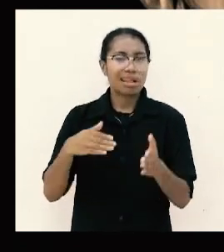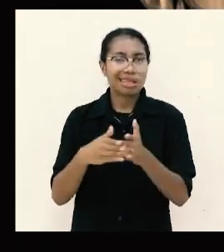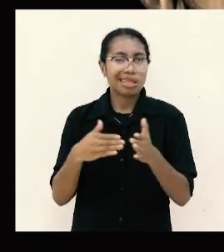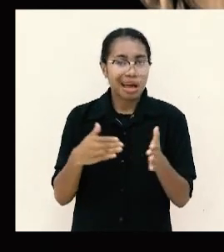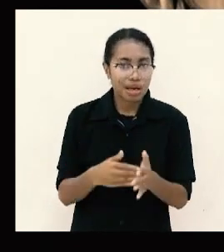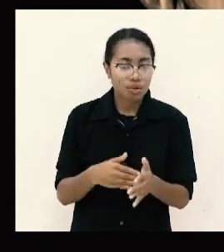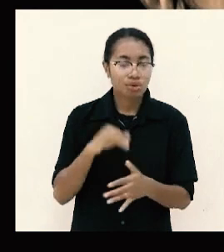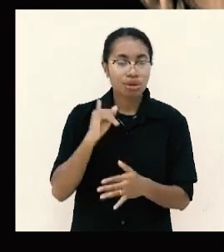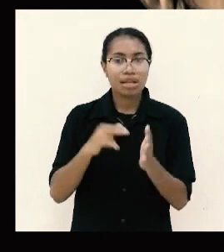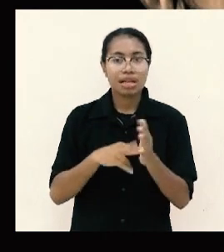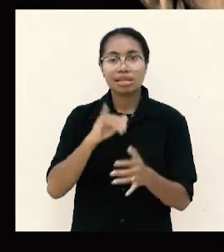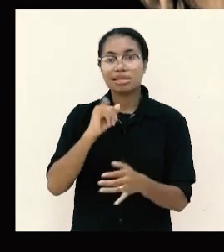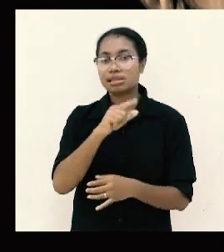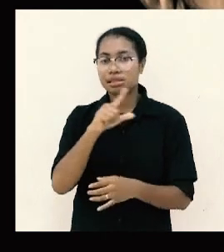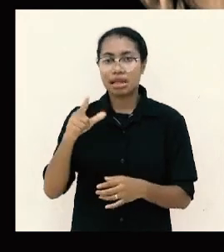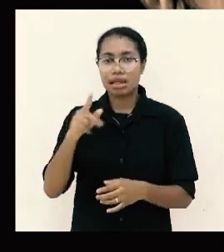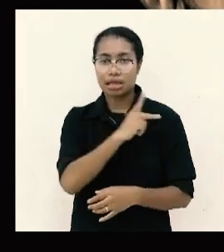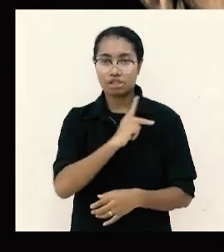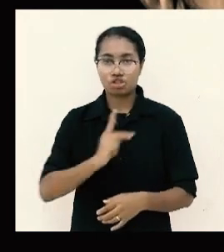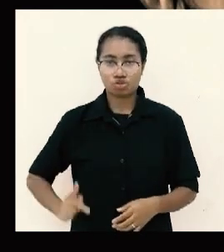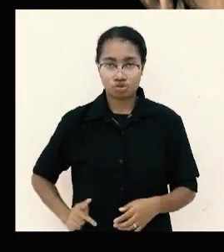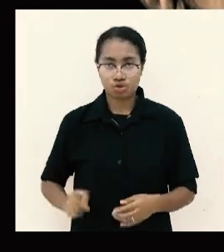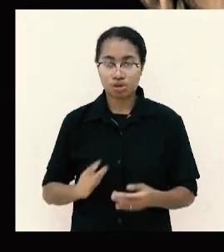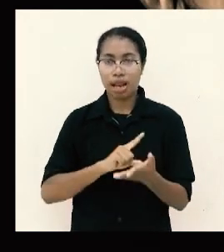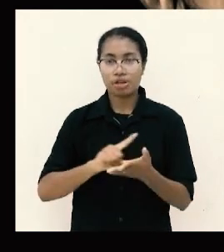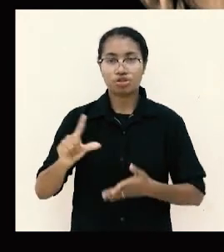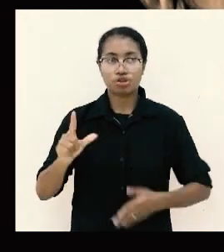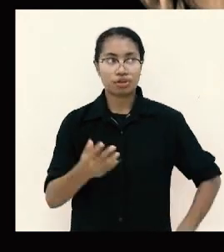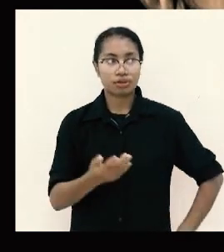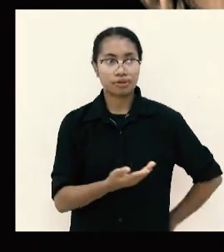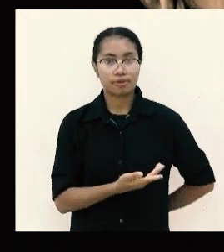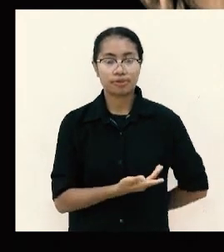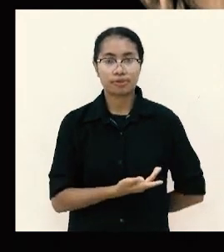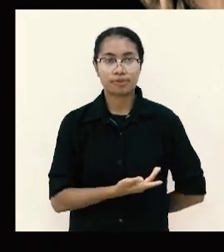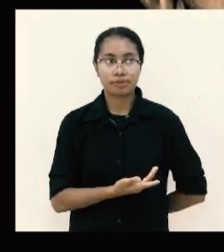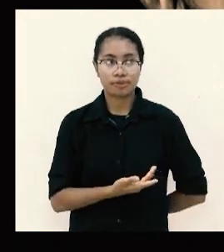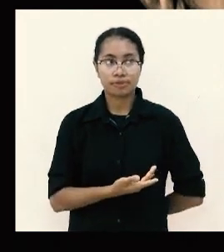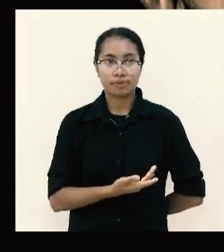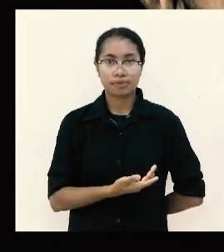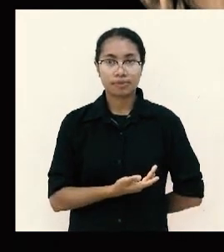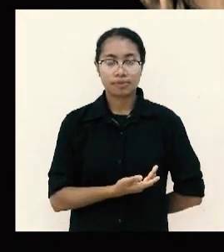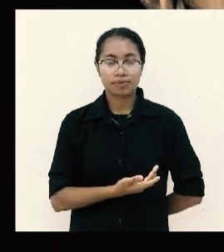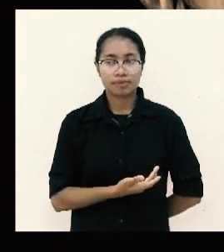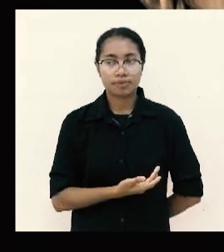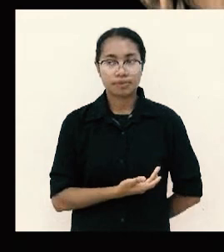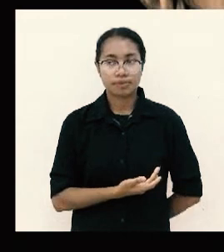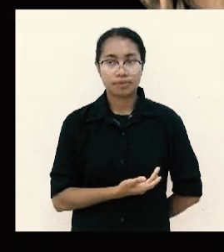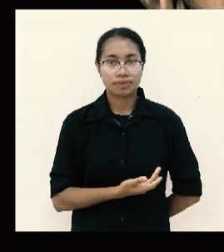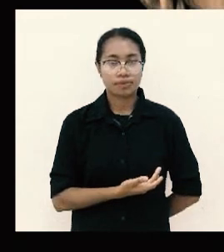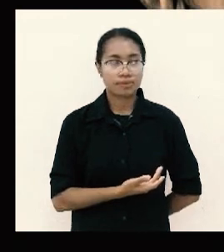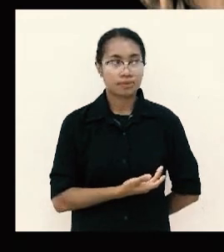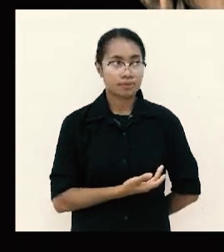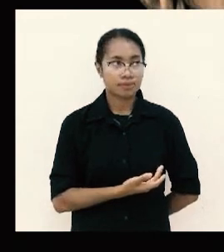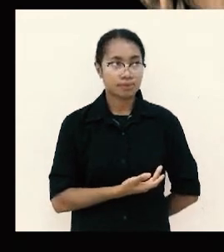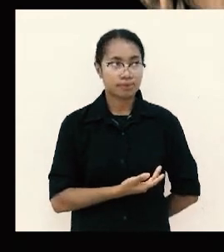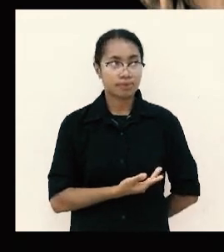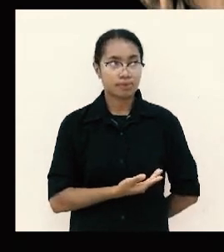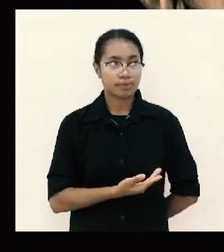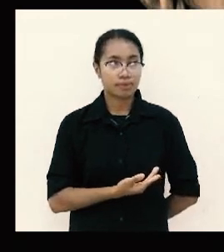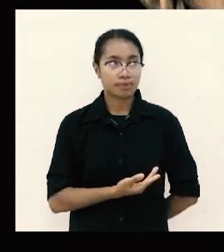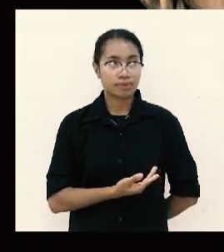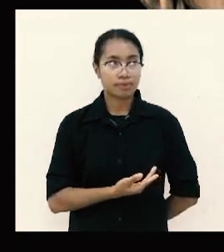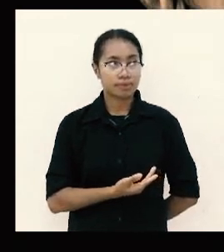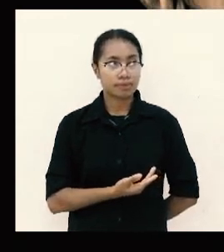tetapi aku tidak pernah mempergunakan satu pun dari hak-hak itu aku tidak menulis semua ini supaya aku pun diperlakukan juga